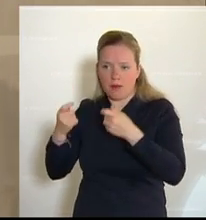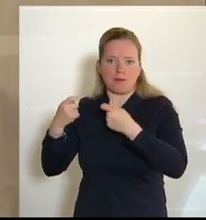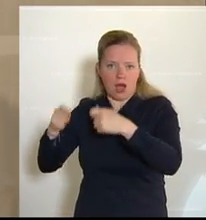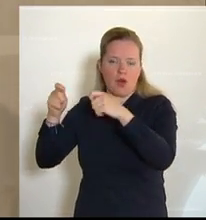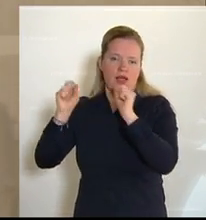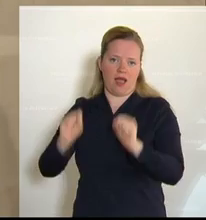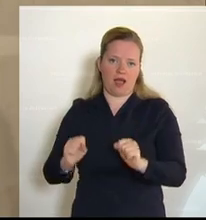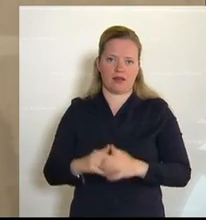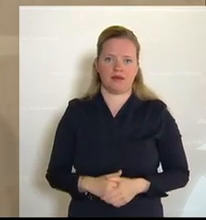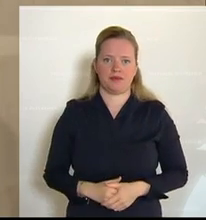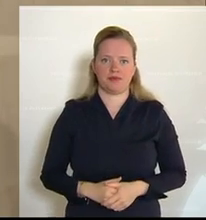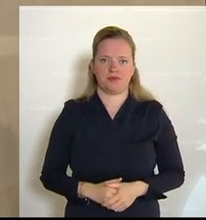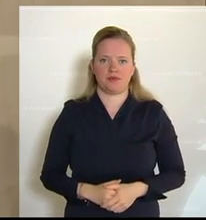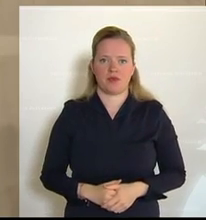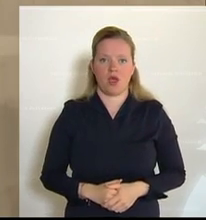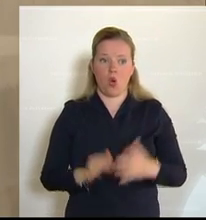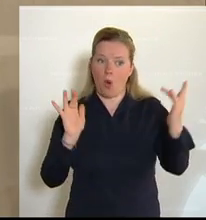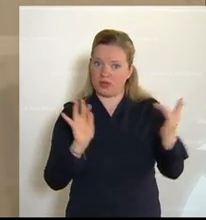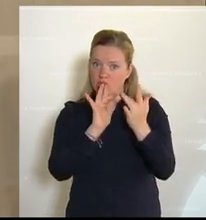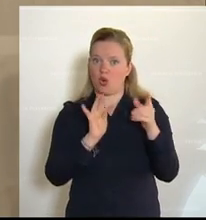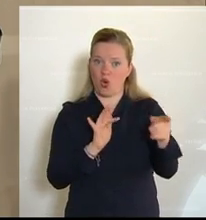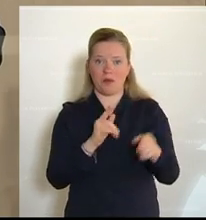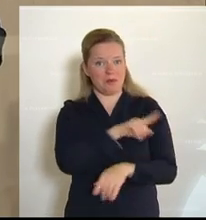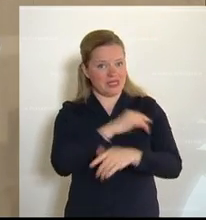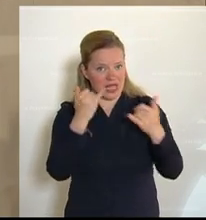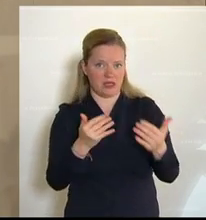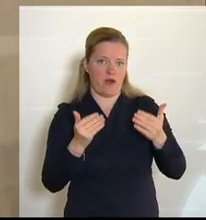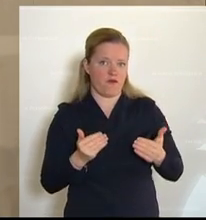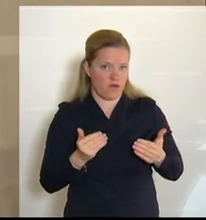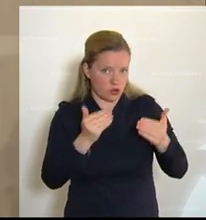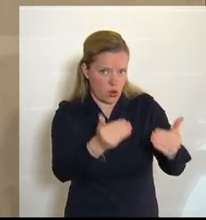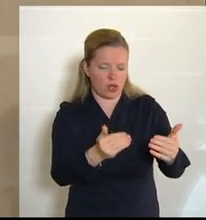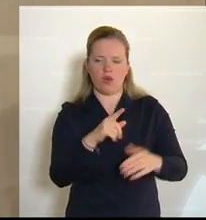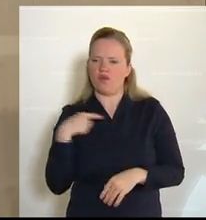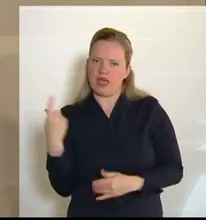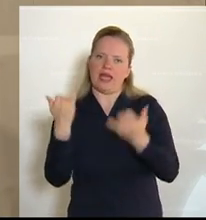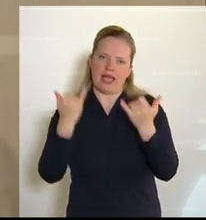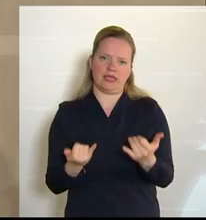und Herren von der Opposition, Sie haben das bisher verzögert und wir ermöglichen das jetzt wieder.